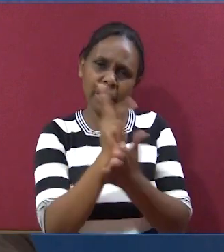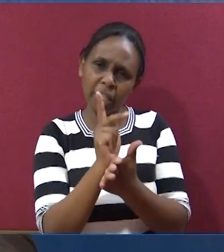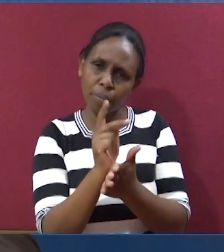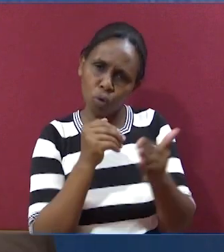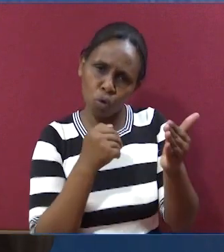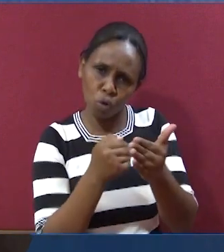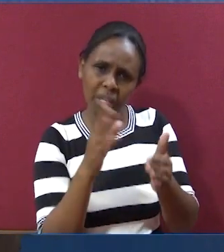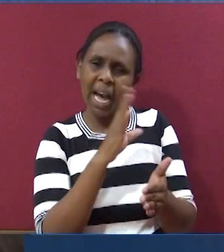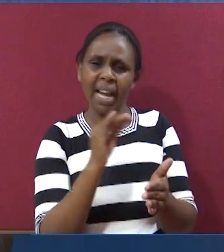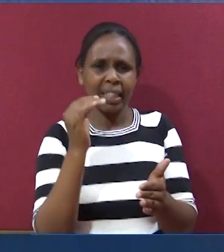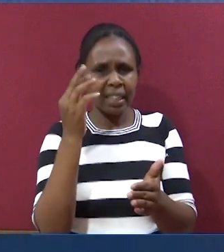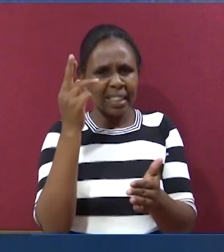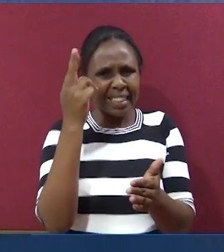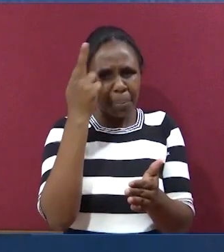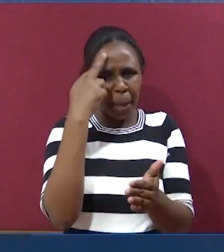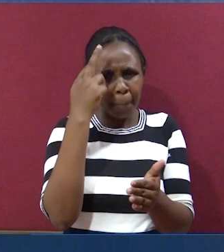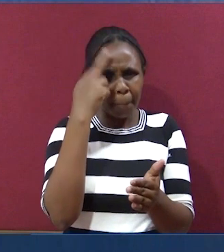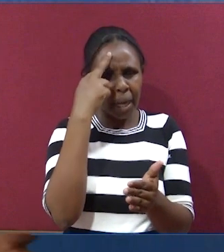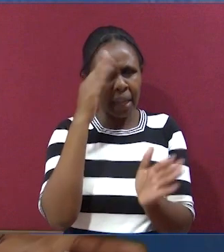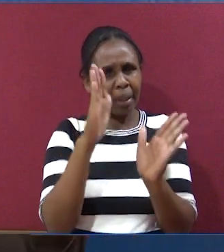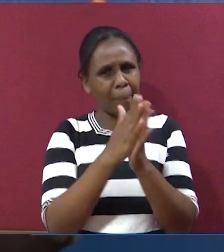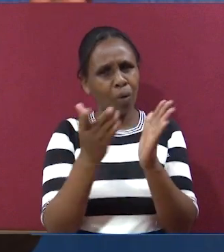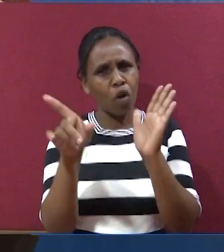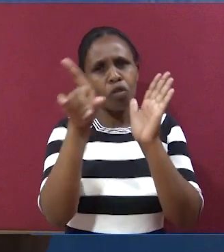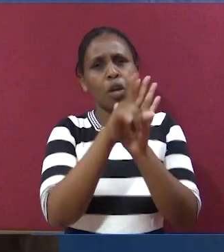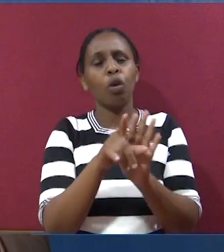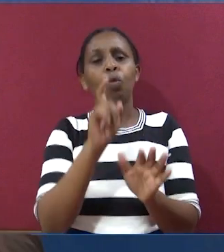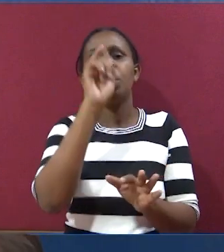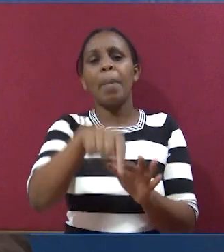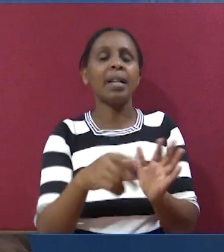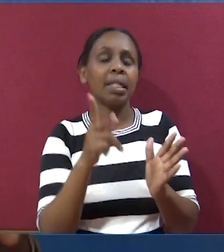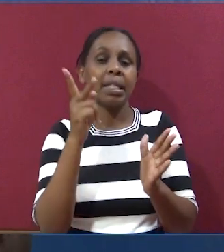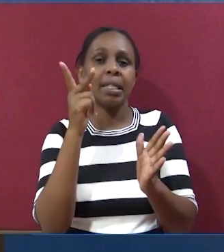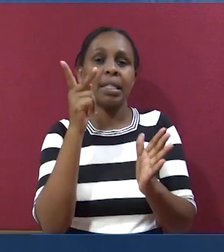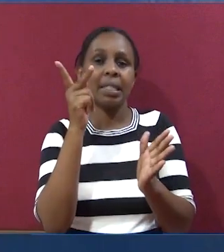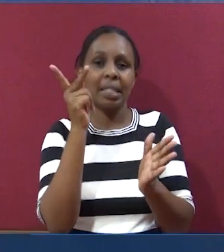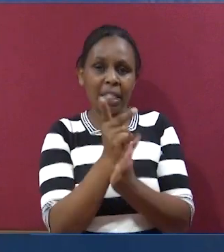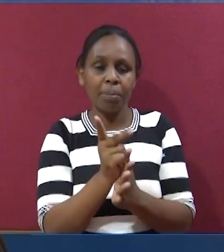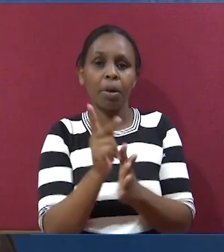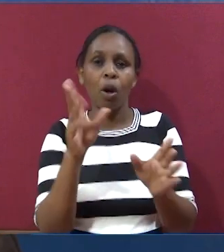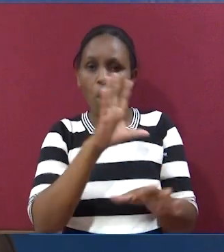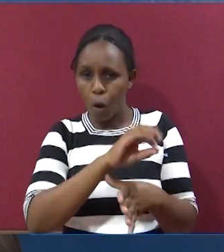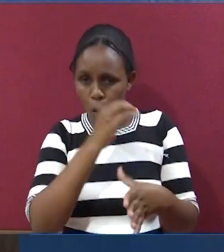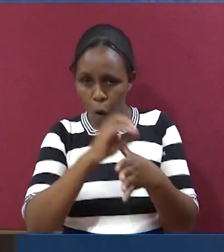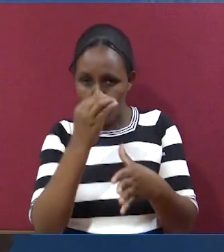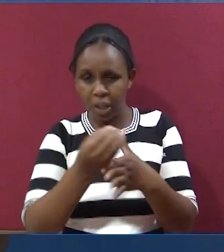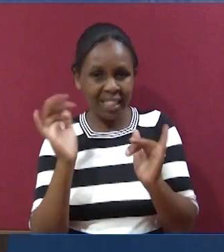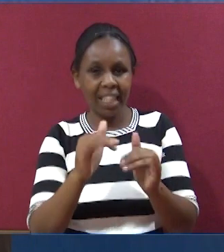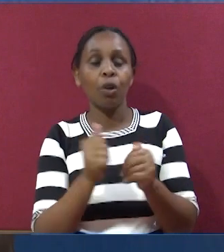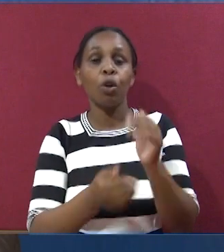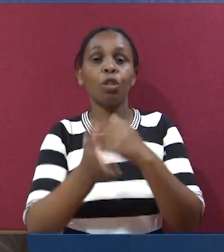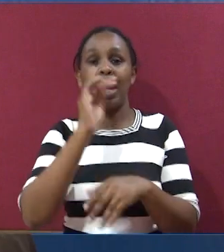close and meditate on the book of the law. Tunaitua kama Joshua, ili tukai karibu na mungu, na hata